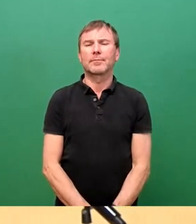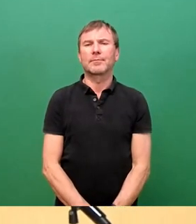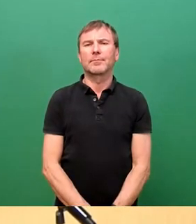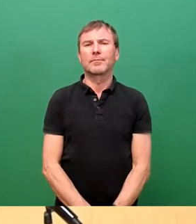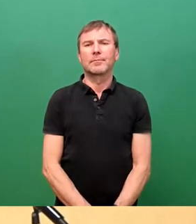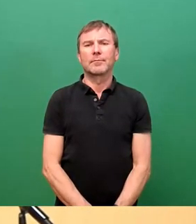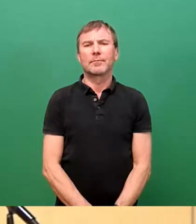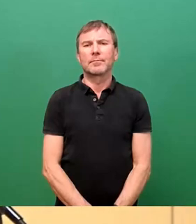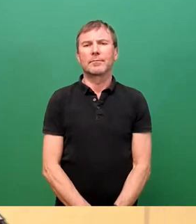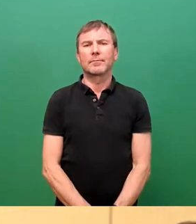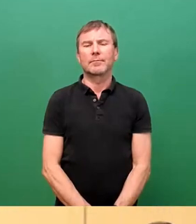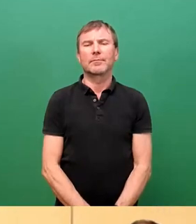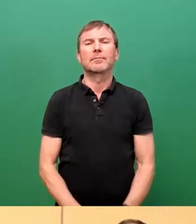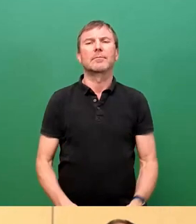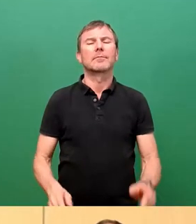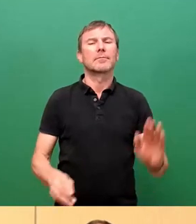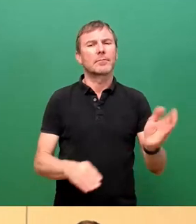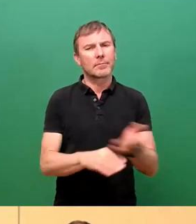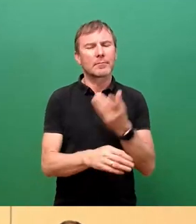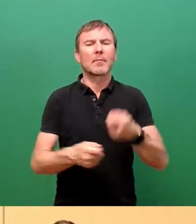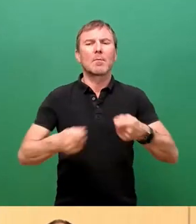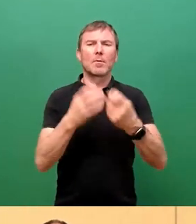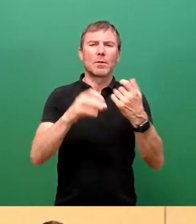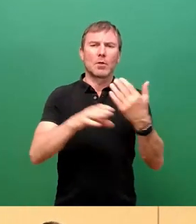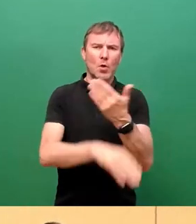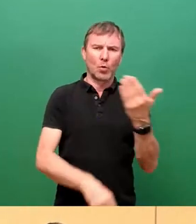Als nächste Fraktion Bündnis 90 die Grünen, Frau Krause.